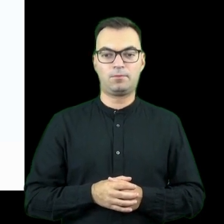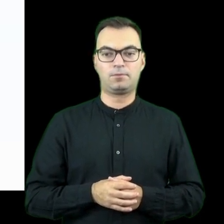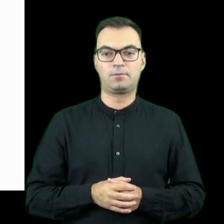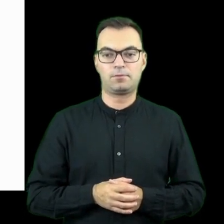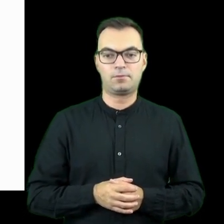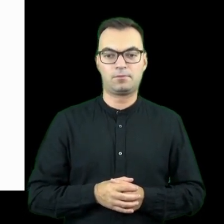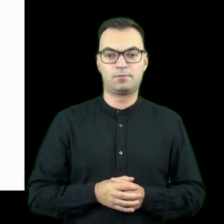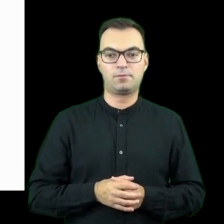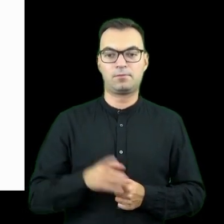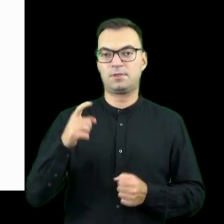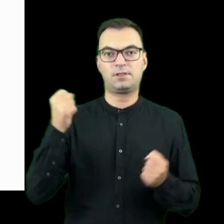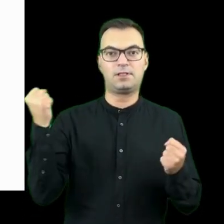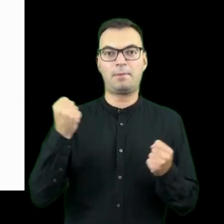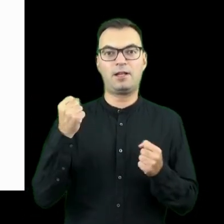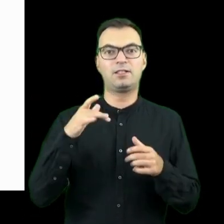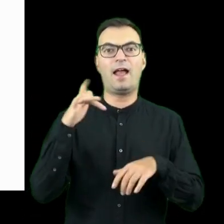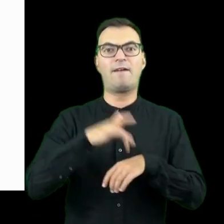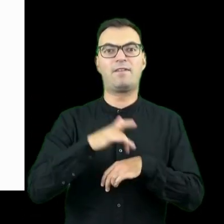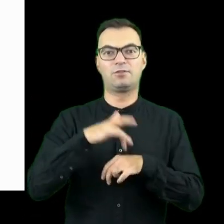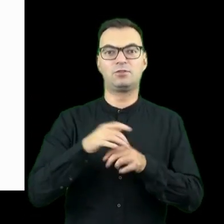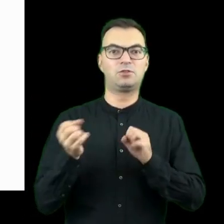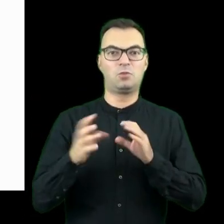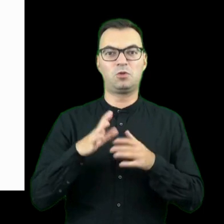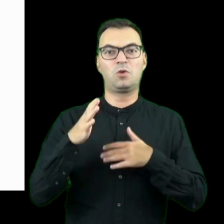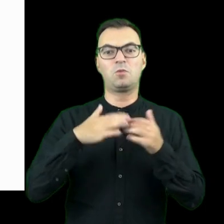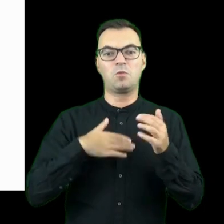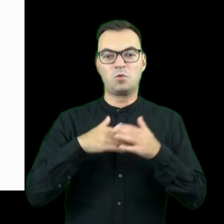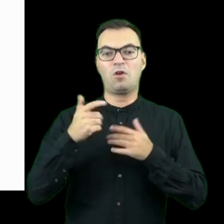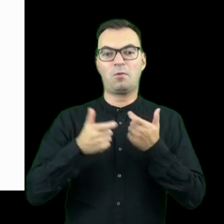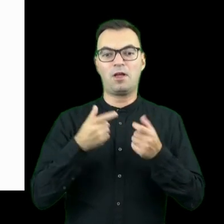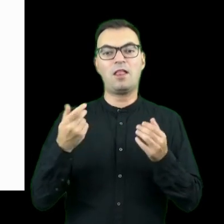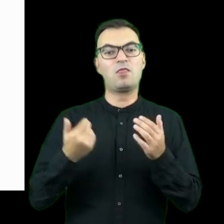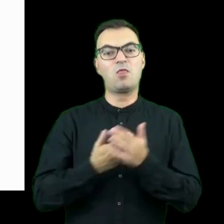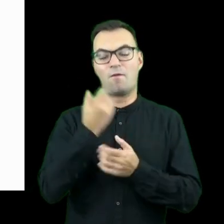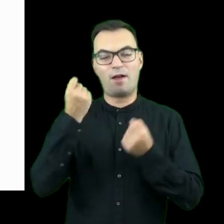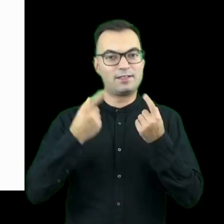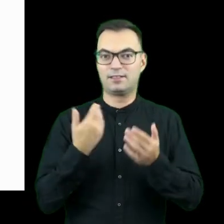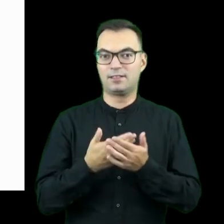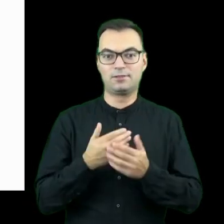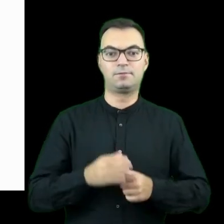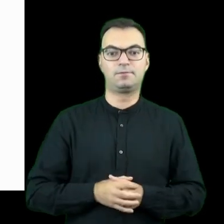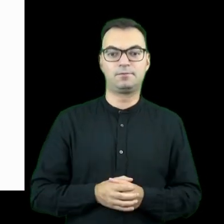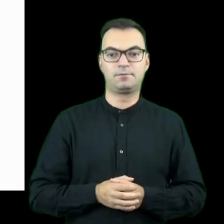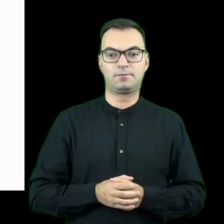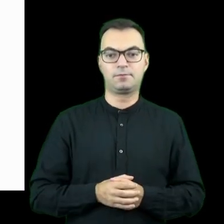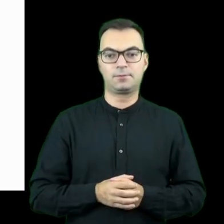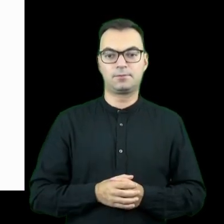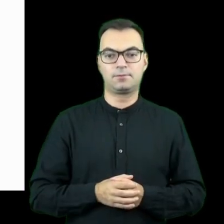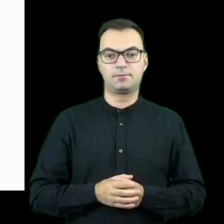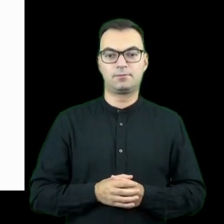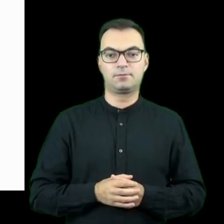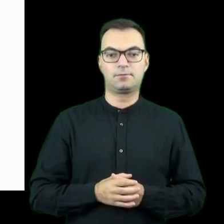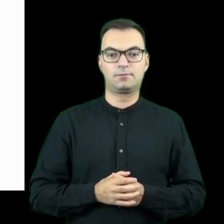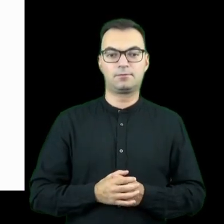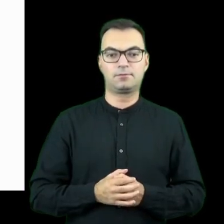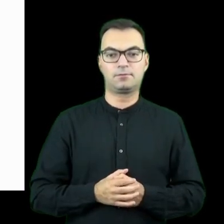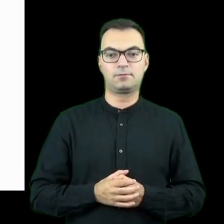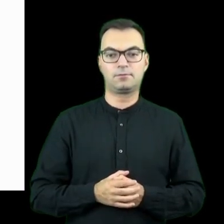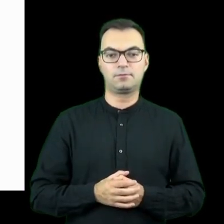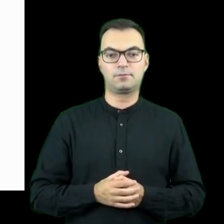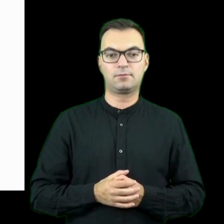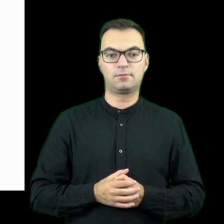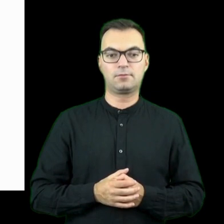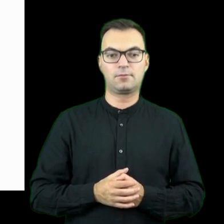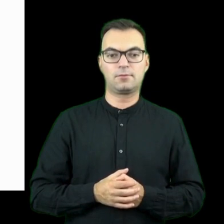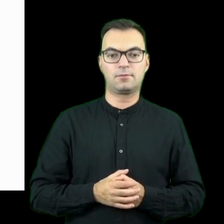wydatkami uznany jako jeden z najbardziej skutecznych sposobów budowania innowacji. I na czym on polega? Zacznijmy od tego, co jest